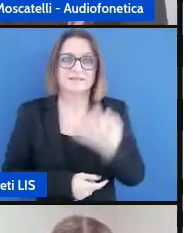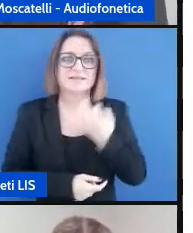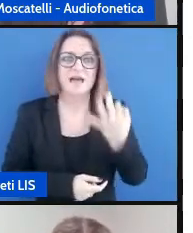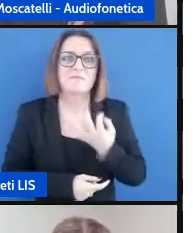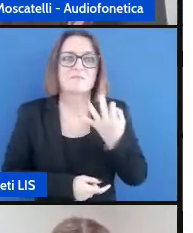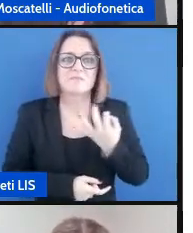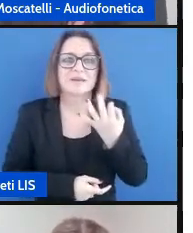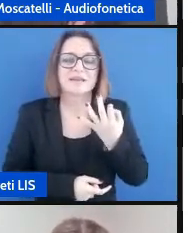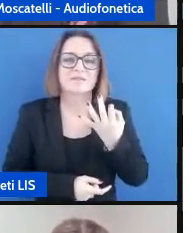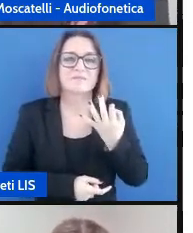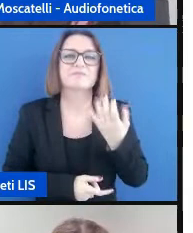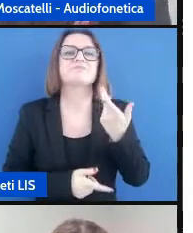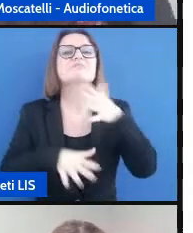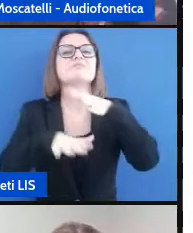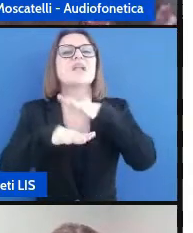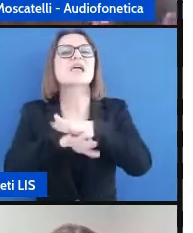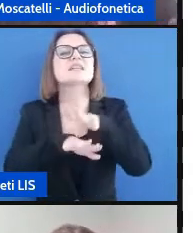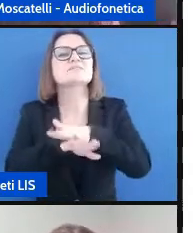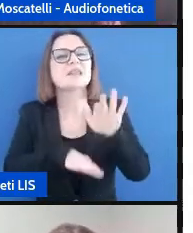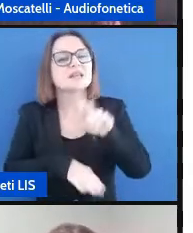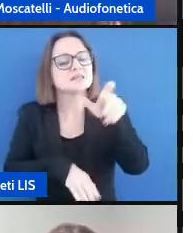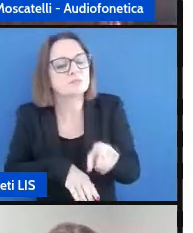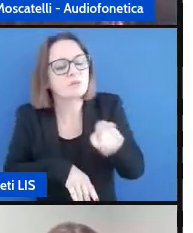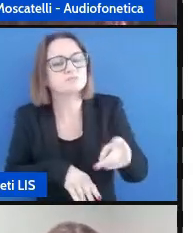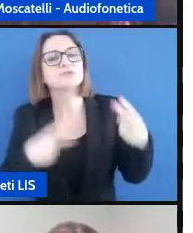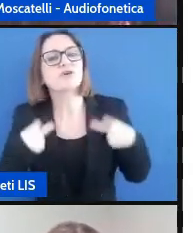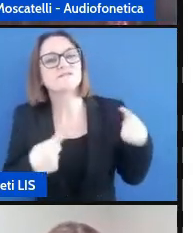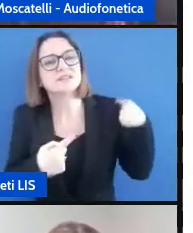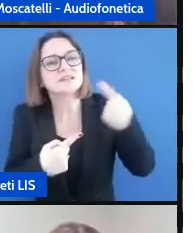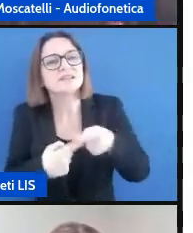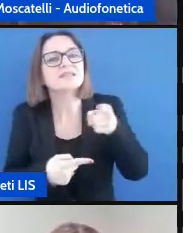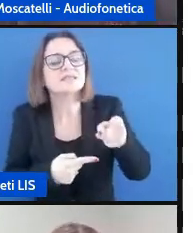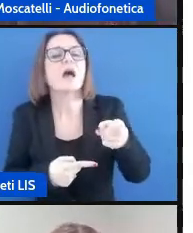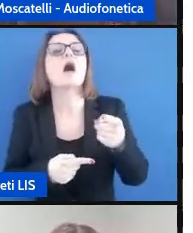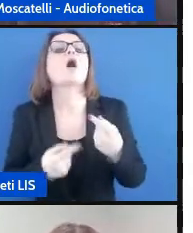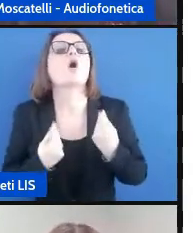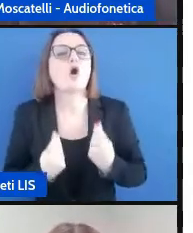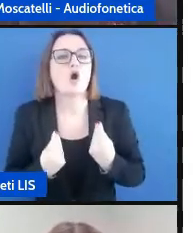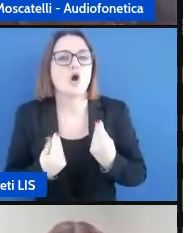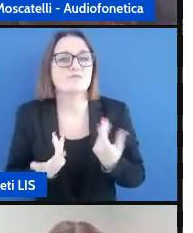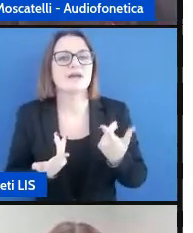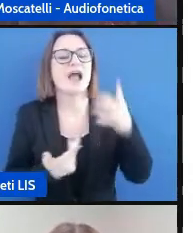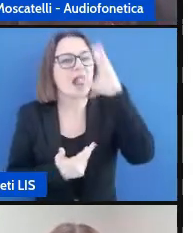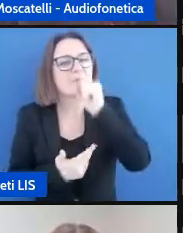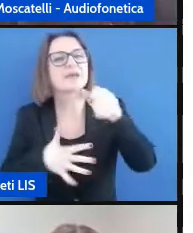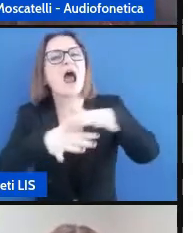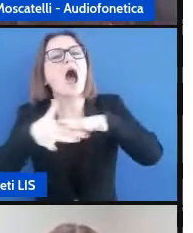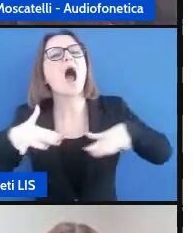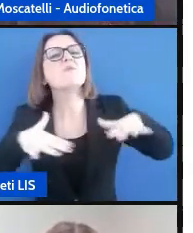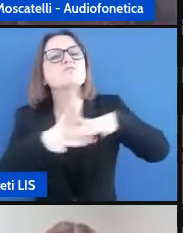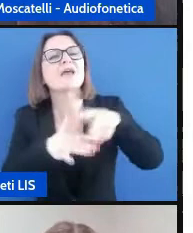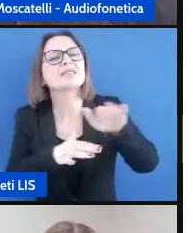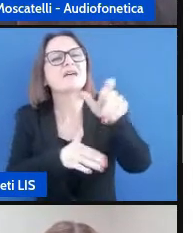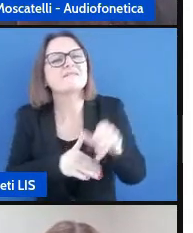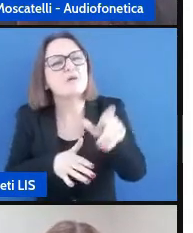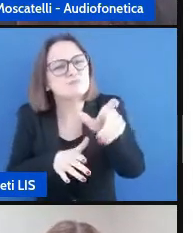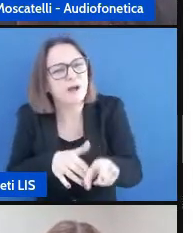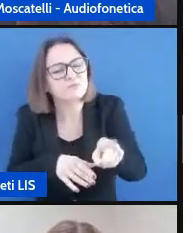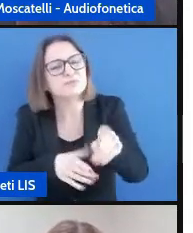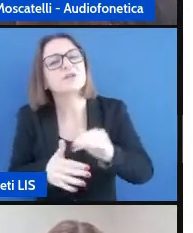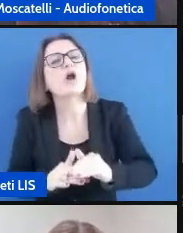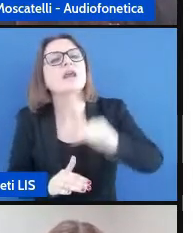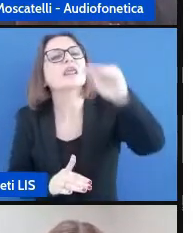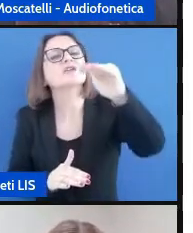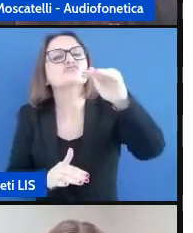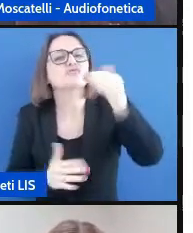qual è l'esperienza del bambino e la vita e l'ambiente nel quale cresce noi abbiamo